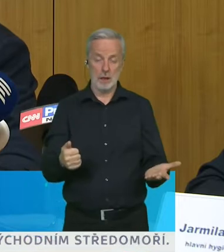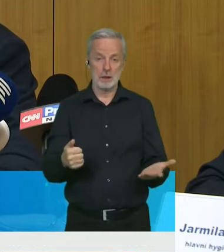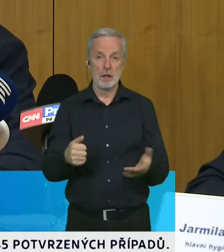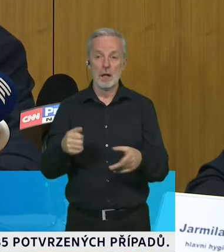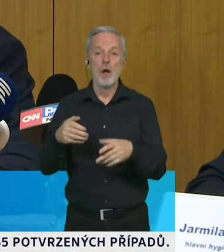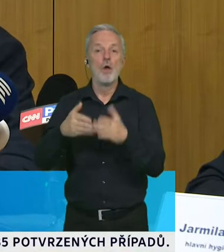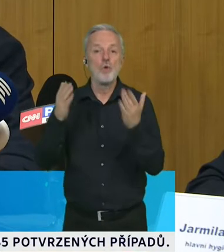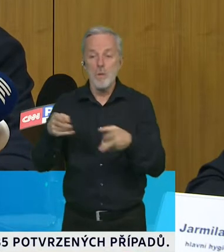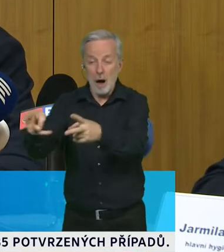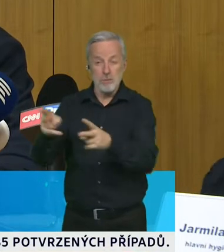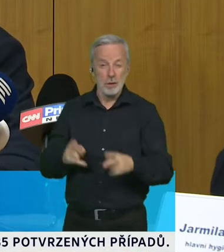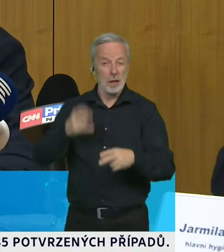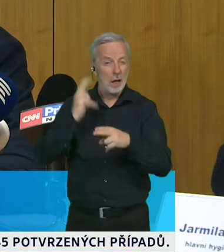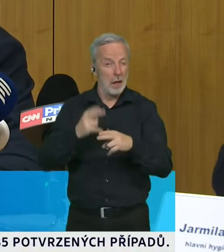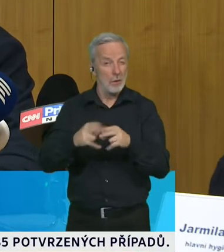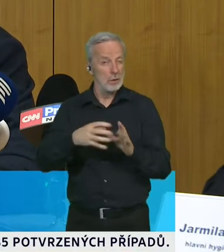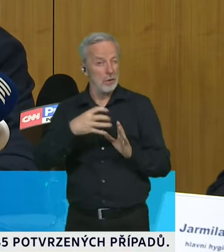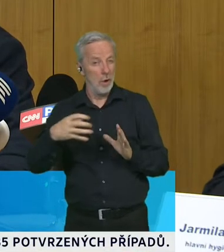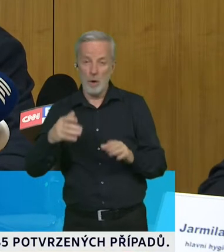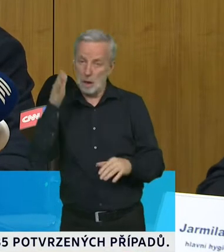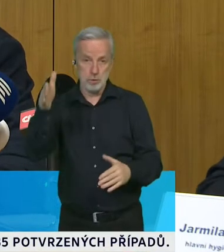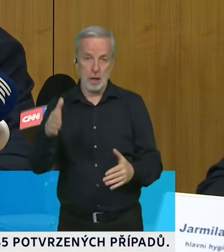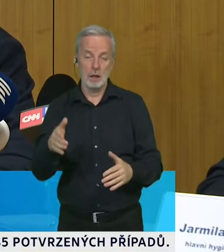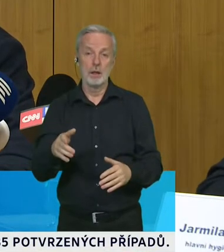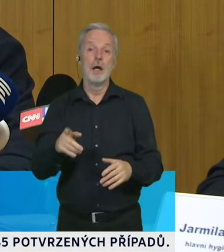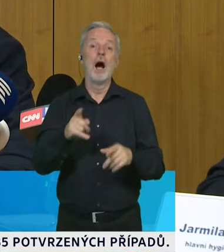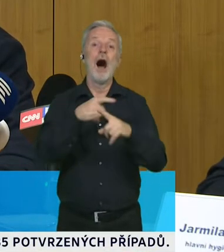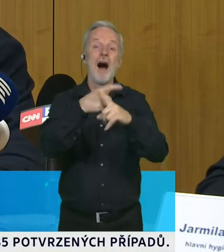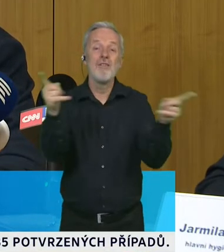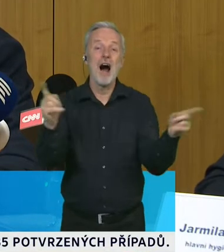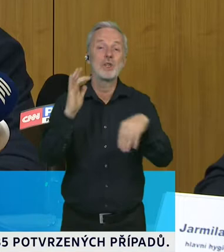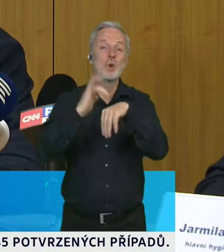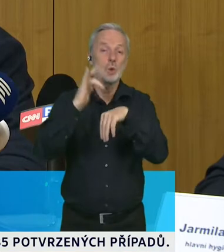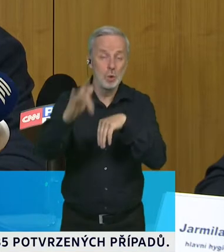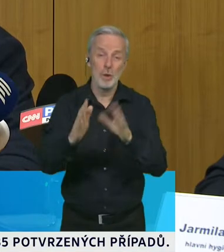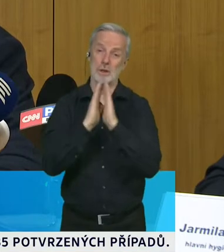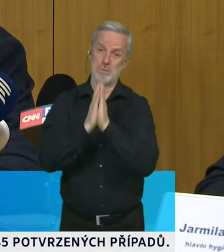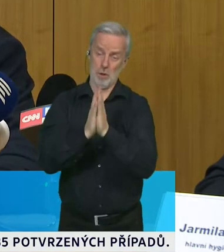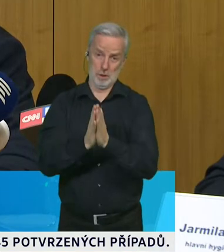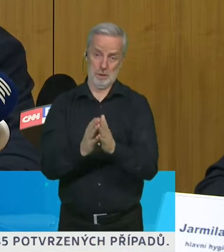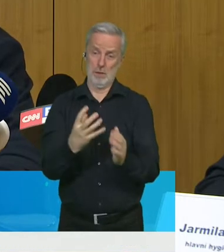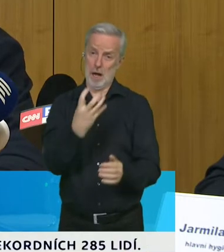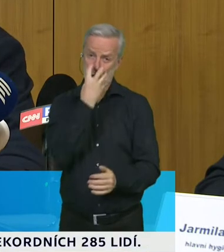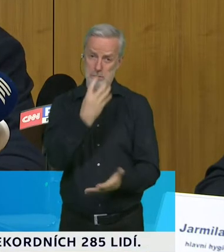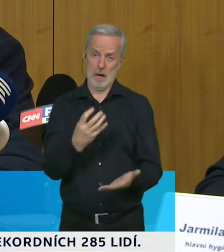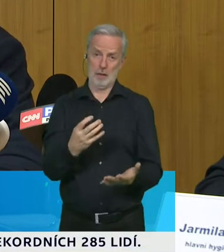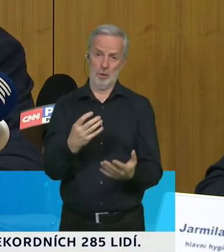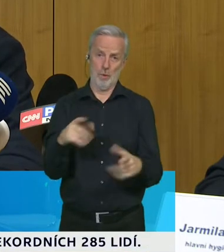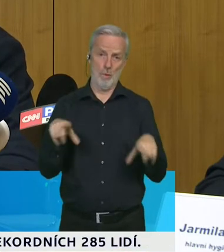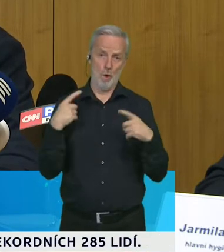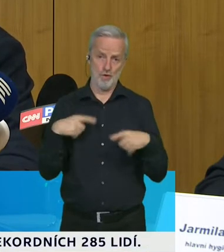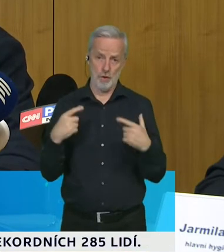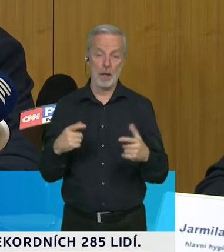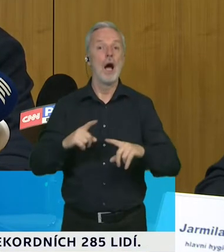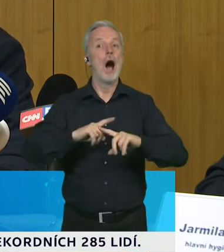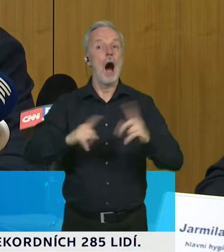Seniory znovu poprosím o to, aby respirátory nosili i sami a v podstatě o to požádali i